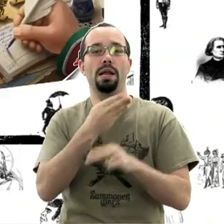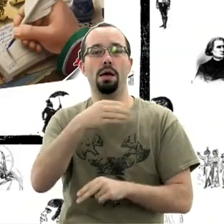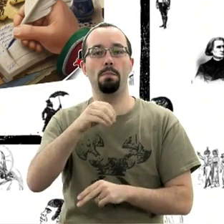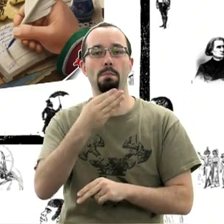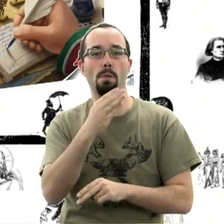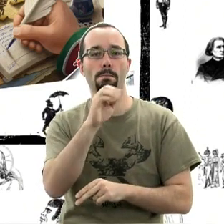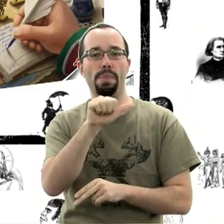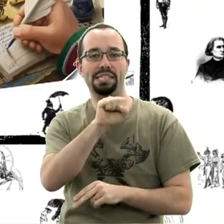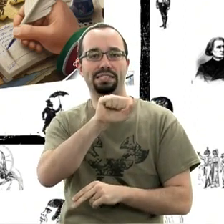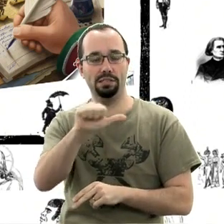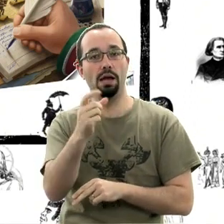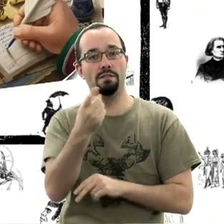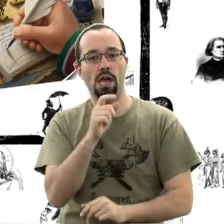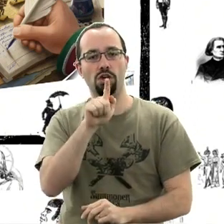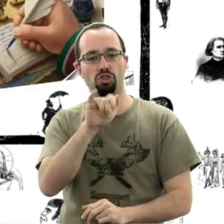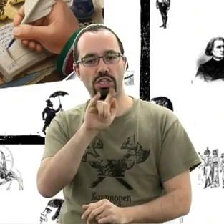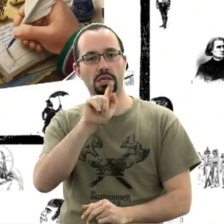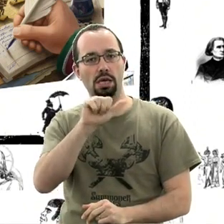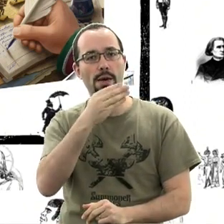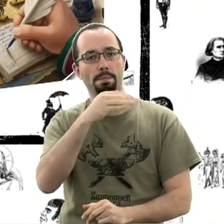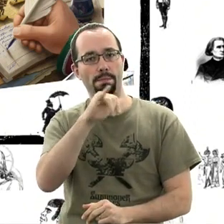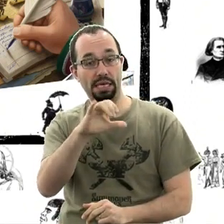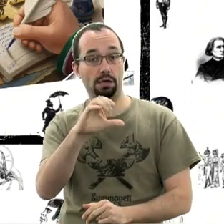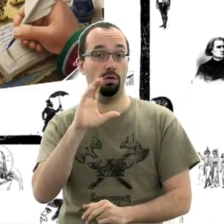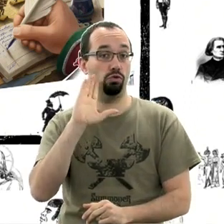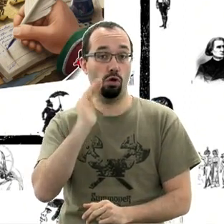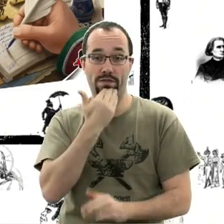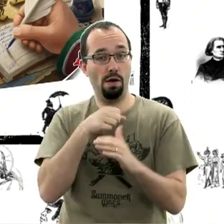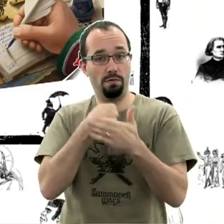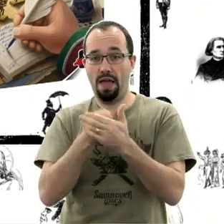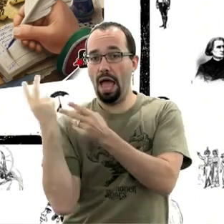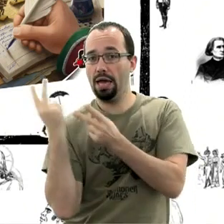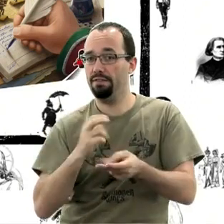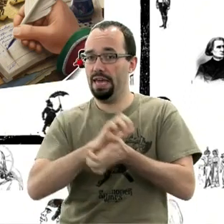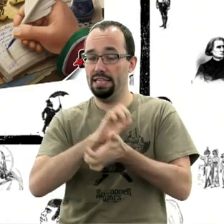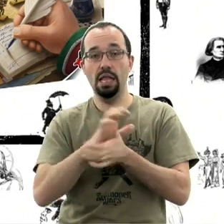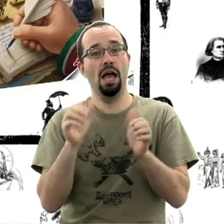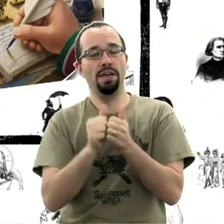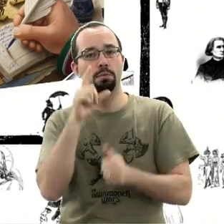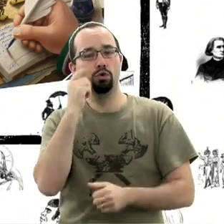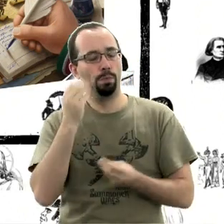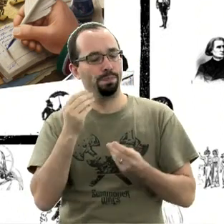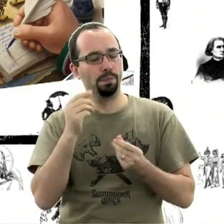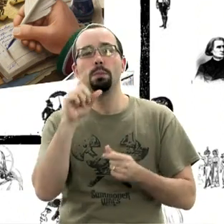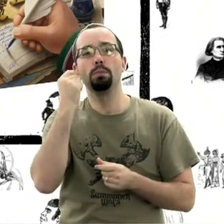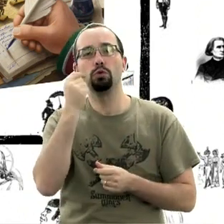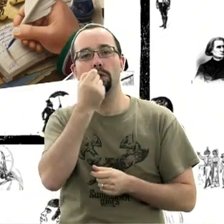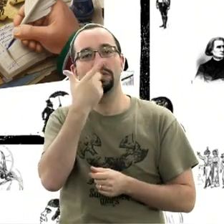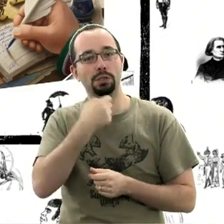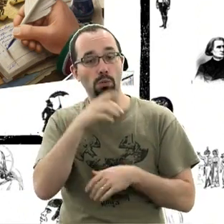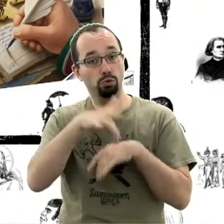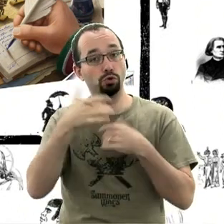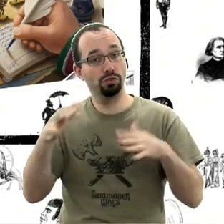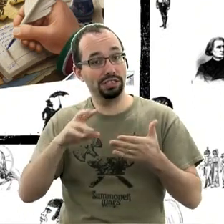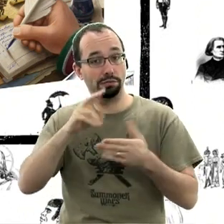un jeu gigami qui vient juste d'arriver là en fin de mois de janvier. Nous avons fait une Tritrac TV avec M. Guillaume pour expliquer les tenants et les aboutissants.